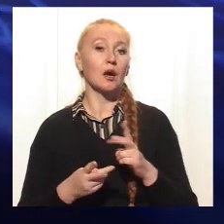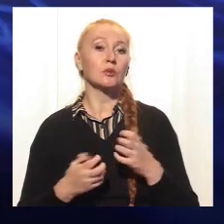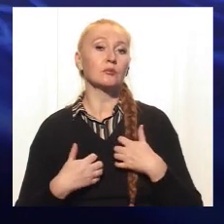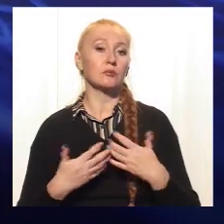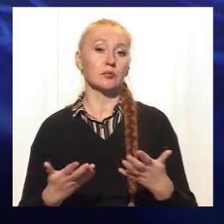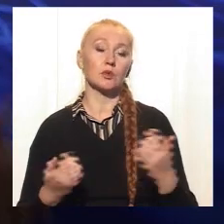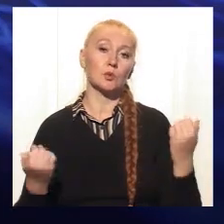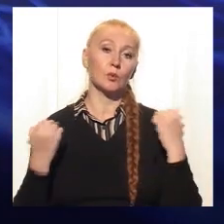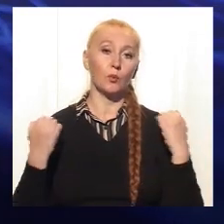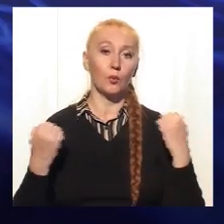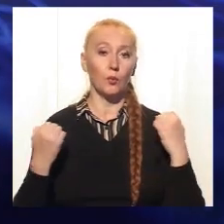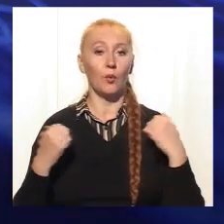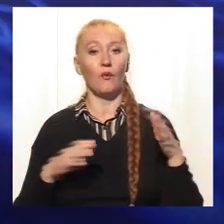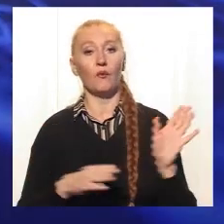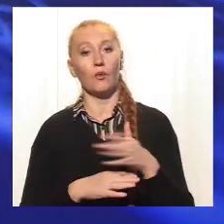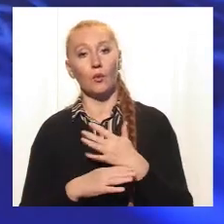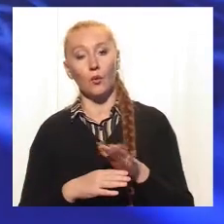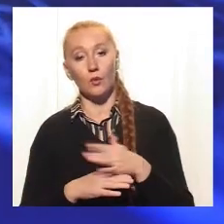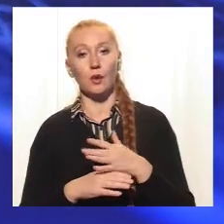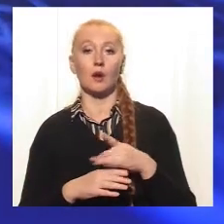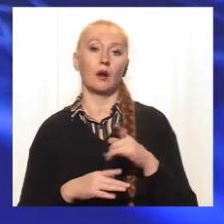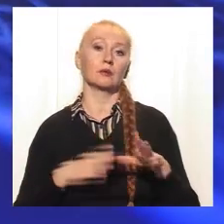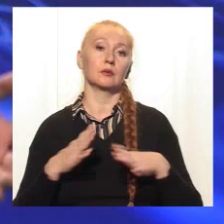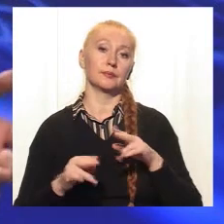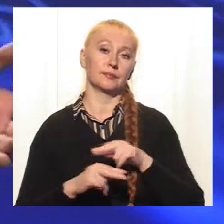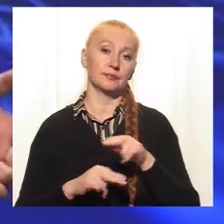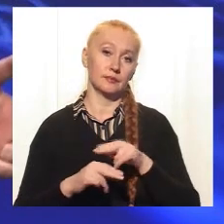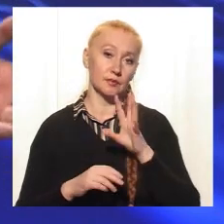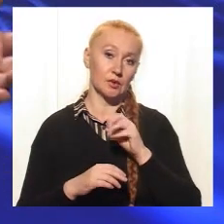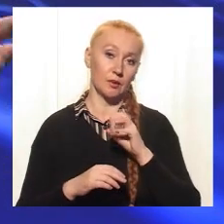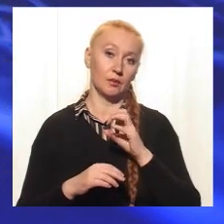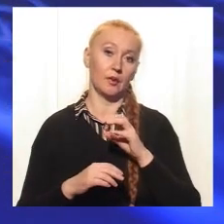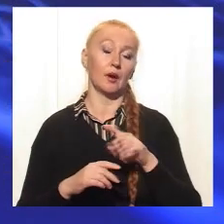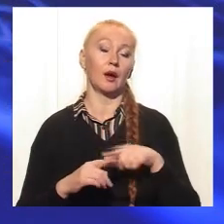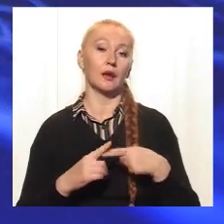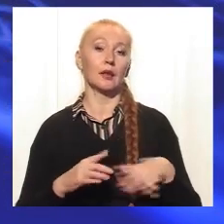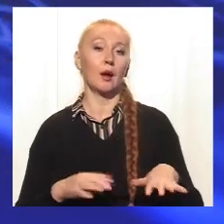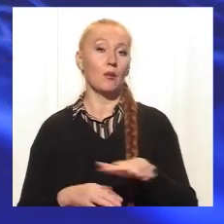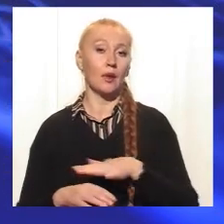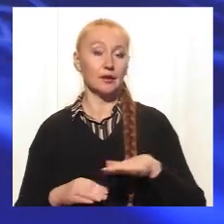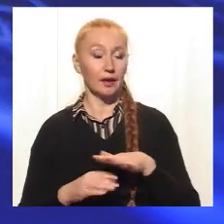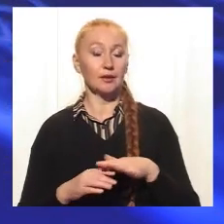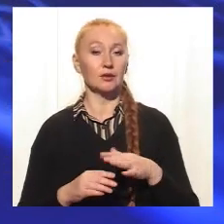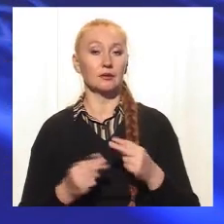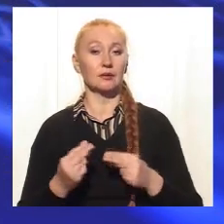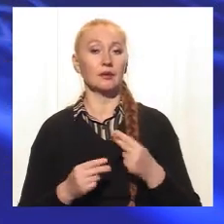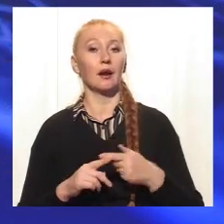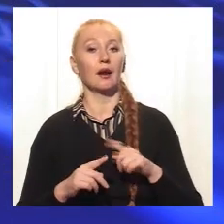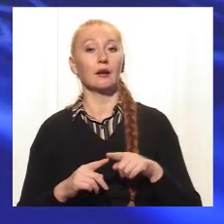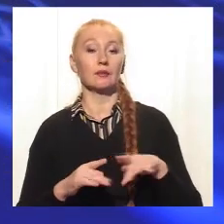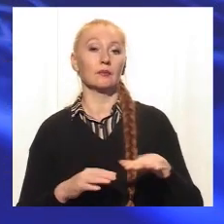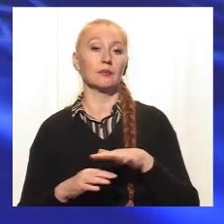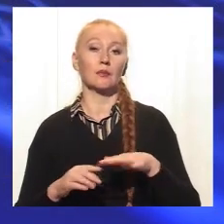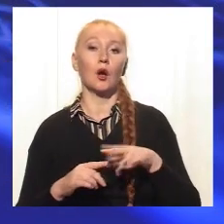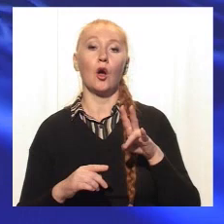завгодно, чи то спортом, чи то вигулом, чи то дресируванням. Це будуть майданчики на кшталт